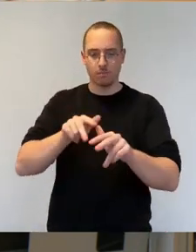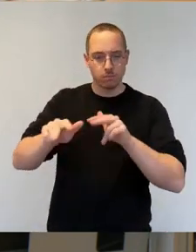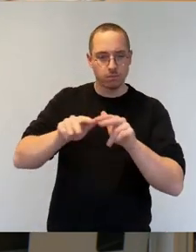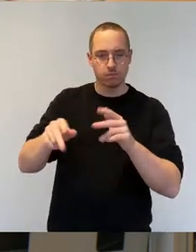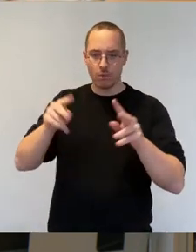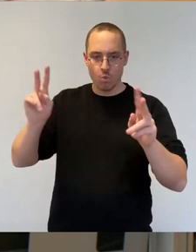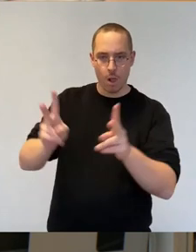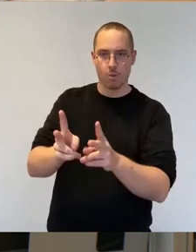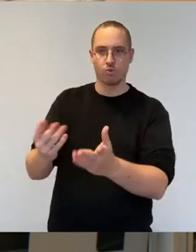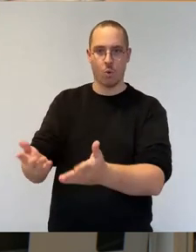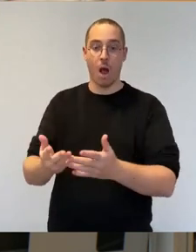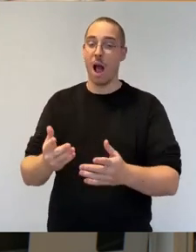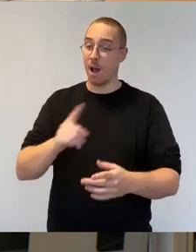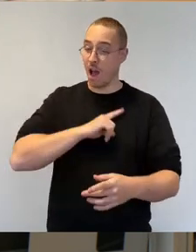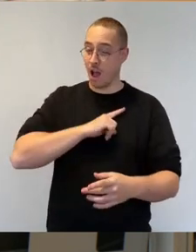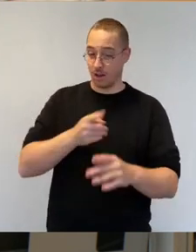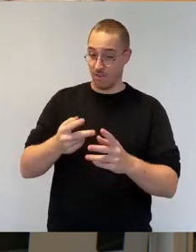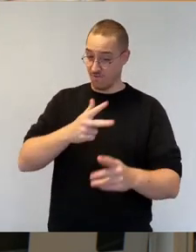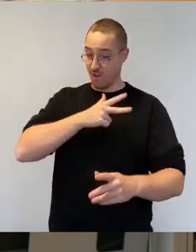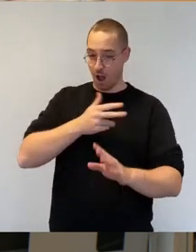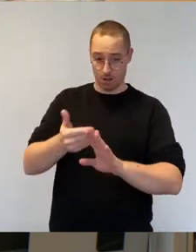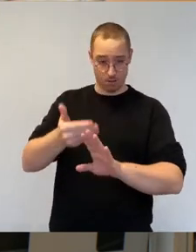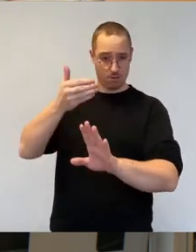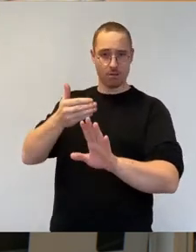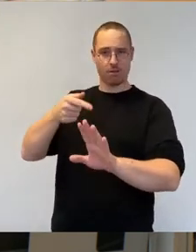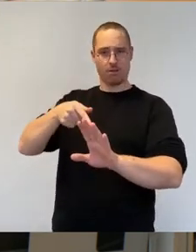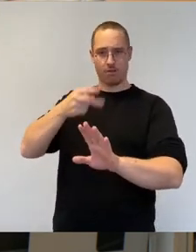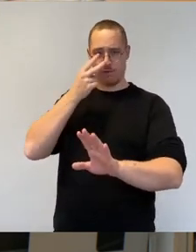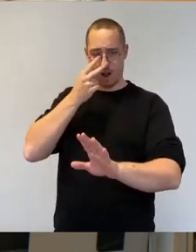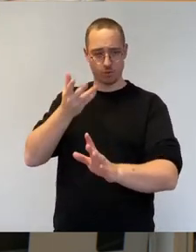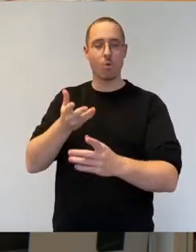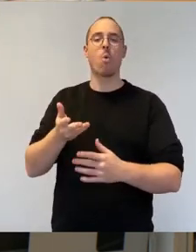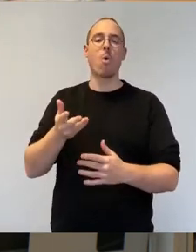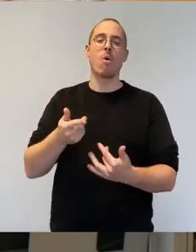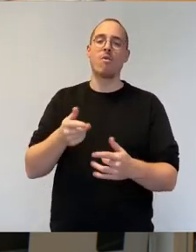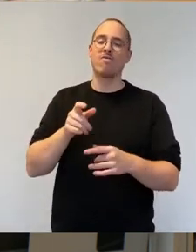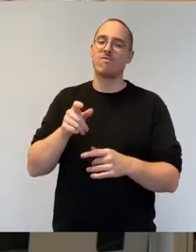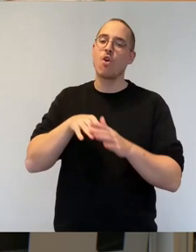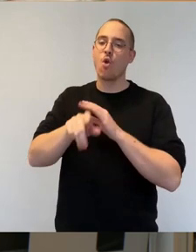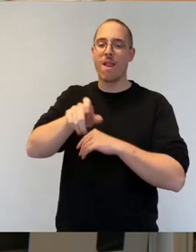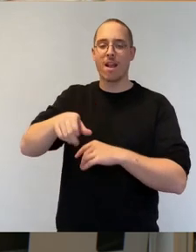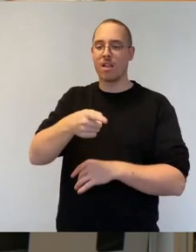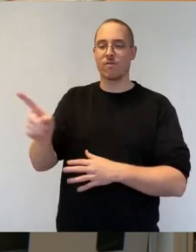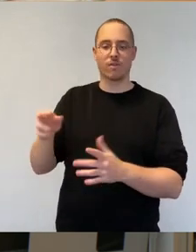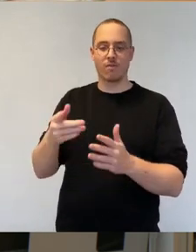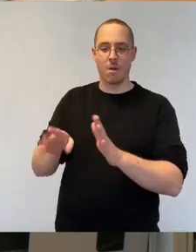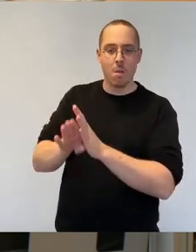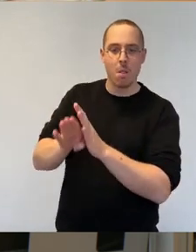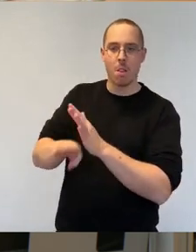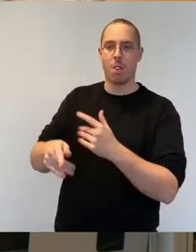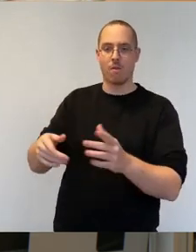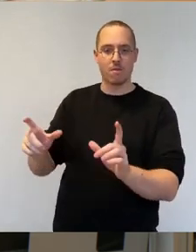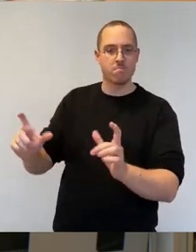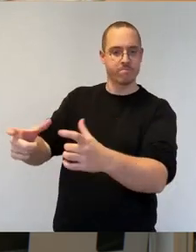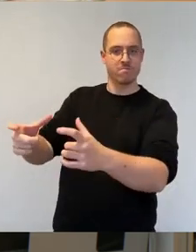diskriminieren, auszugrenzen und ihnen Möglichkeiten zu nehmen. Das finden wir oder halten wir von der SPD-Fraktion nicht